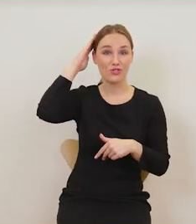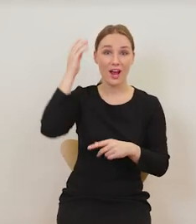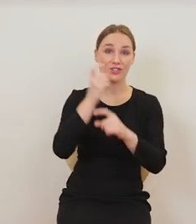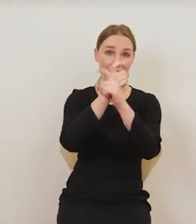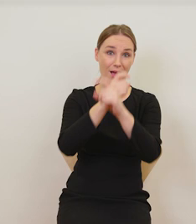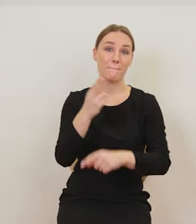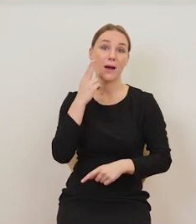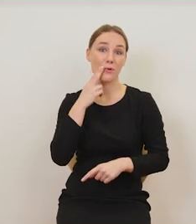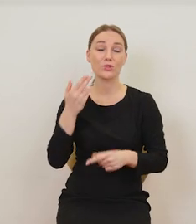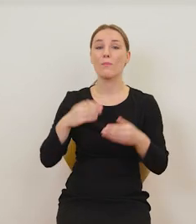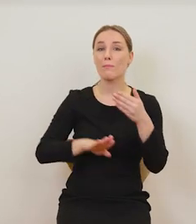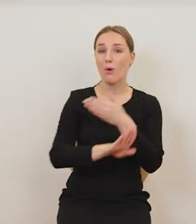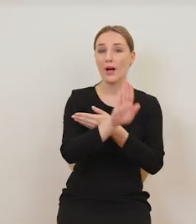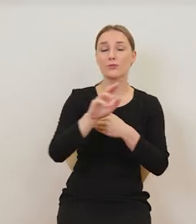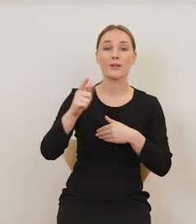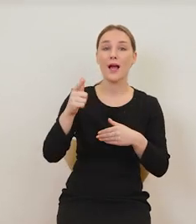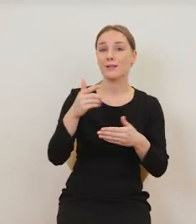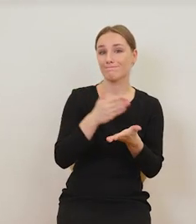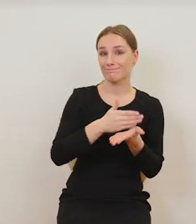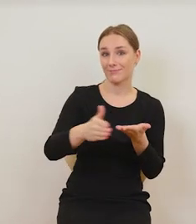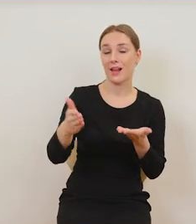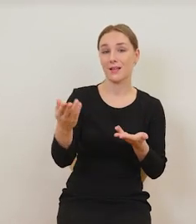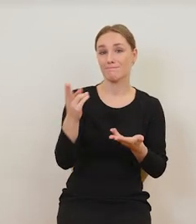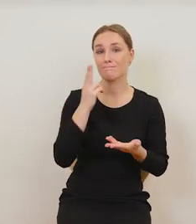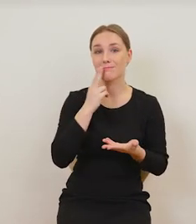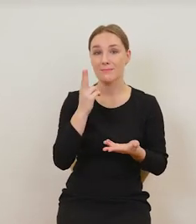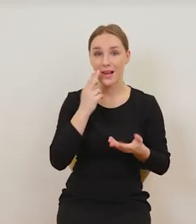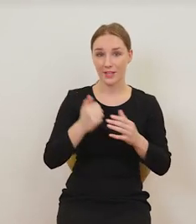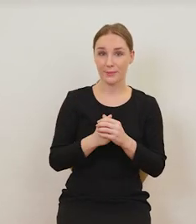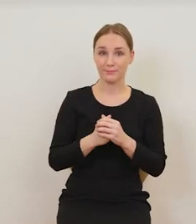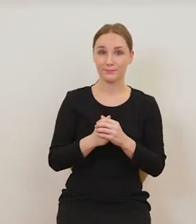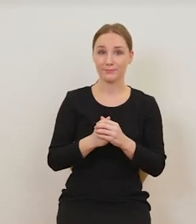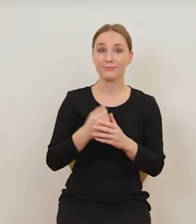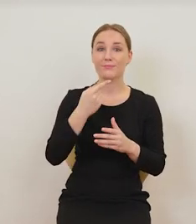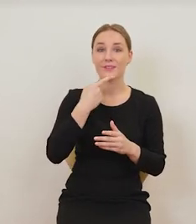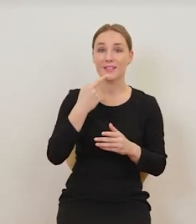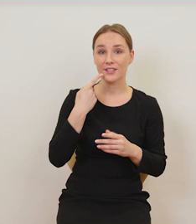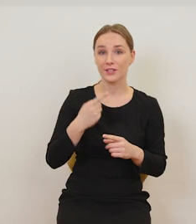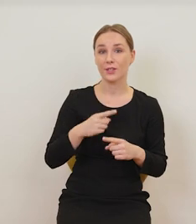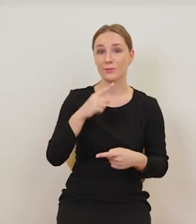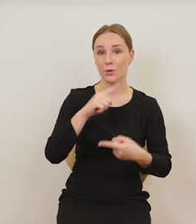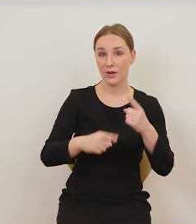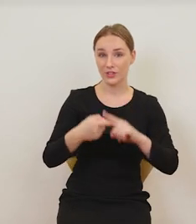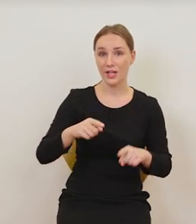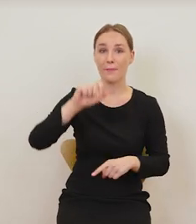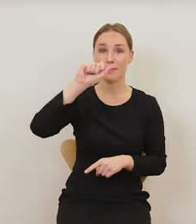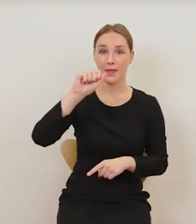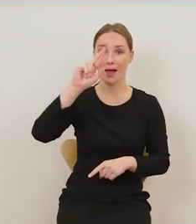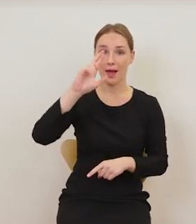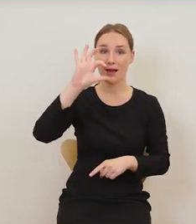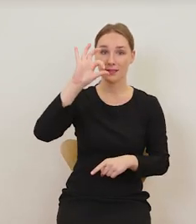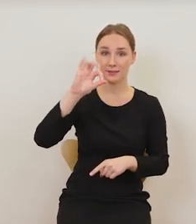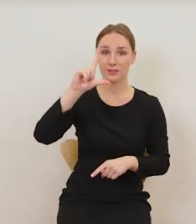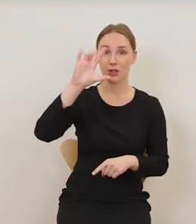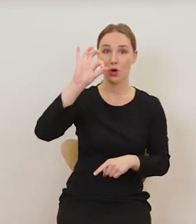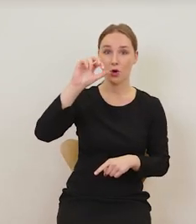mogą być konsekwencje palenia. Ars longa vita brevis. Z łaciny życie jest krótkie,